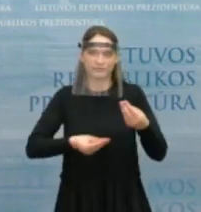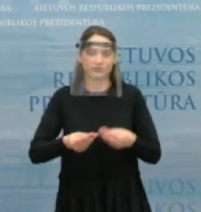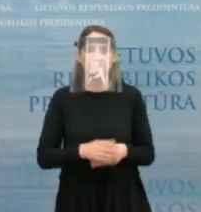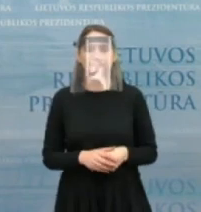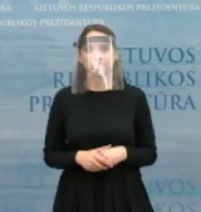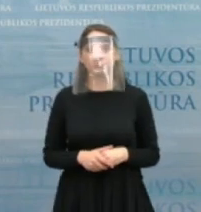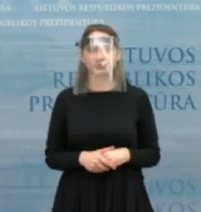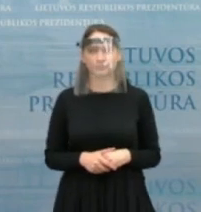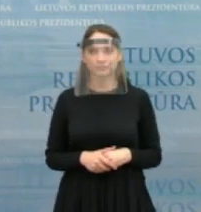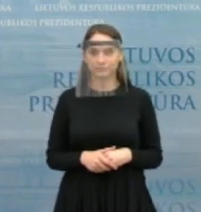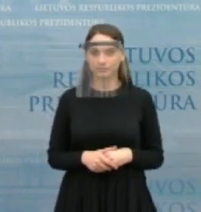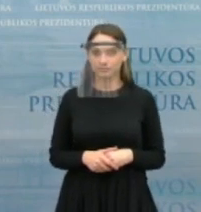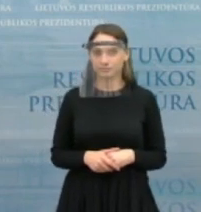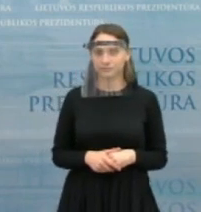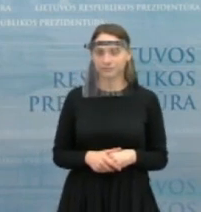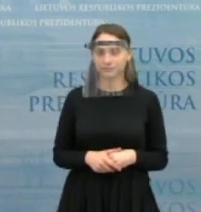prezidento patarėjas.